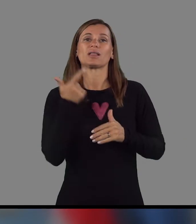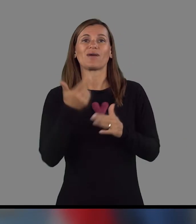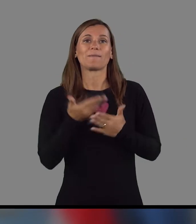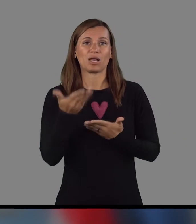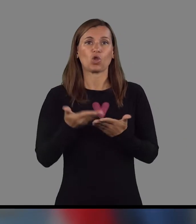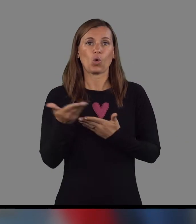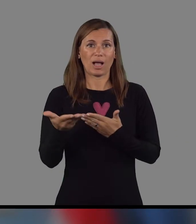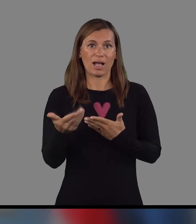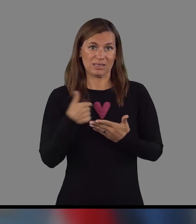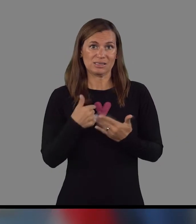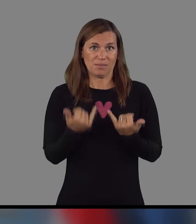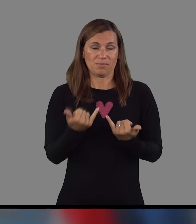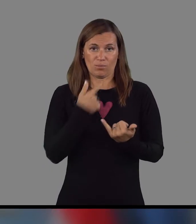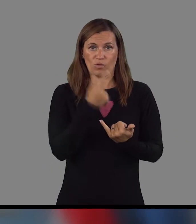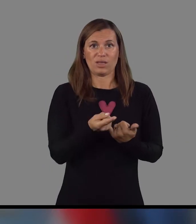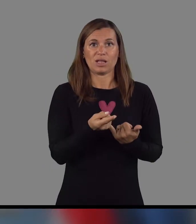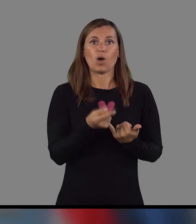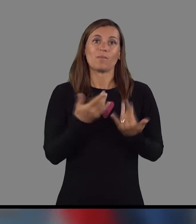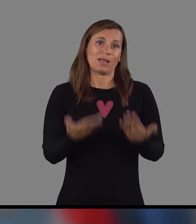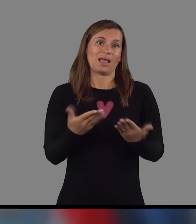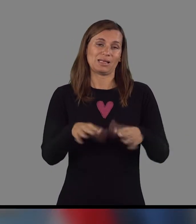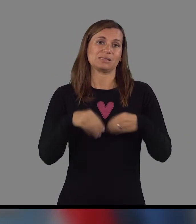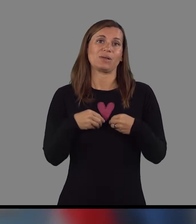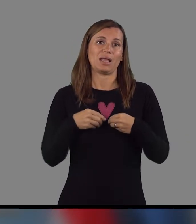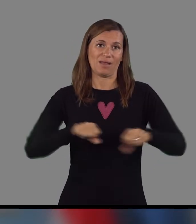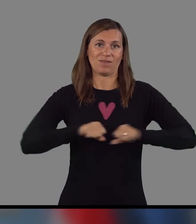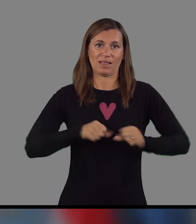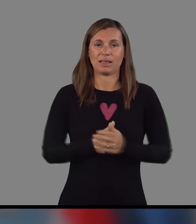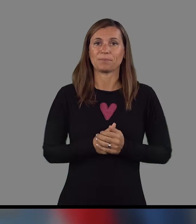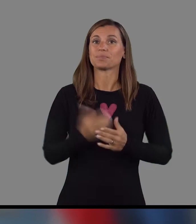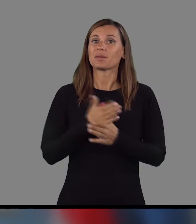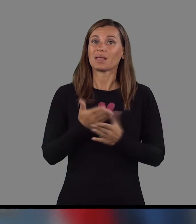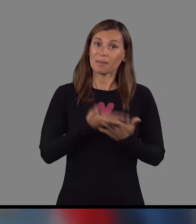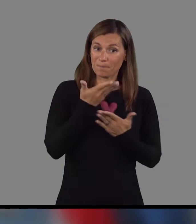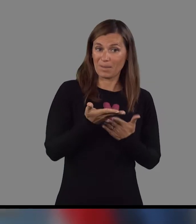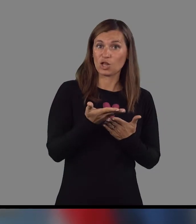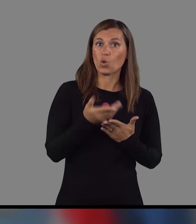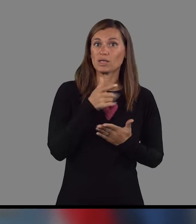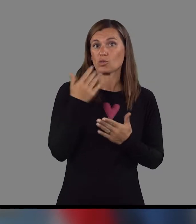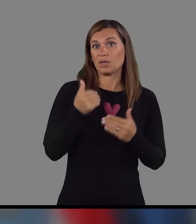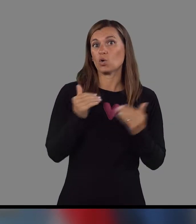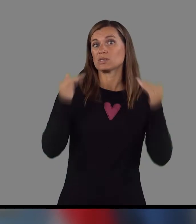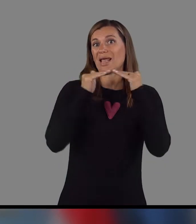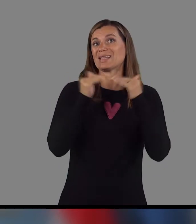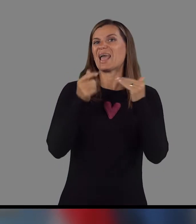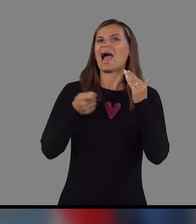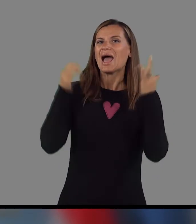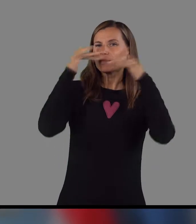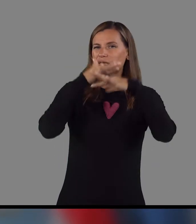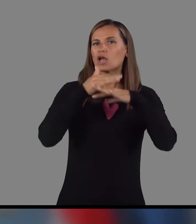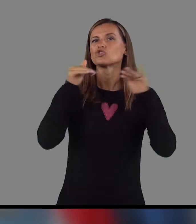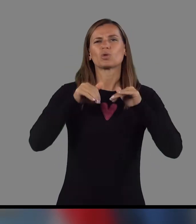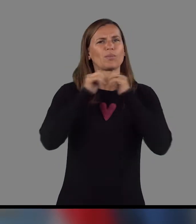predloga, ki sem jih pa ravno kar povedal, pa je danes sprejela vlada. Med predlogi, ki so bili usklajeni na arbitraži, moram posebej